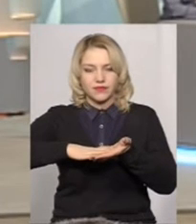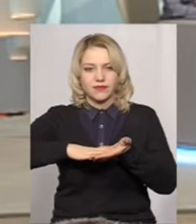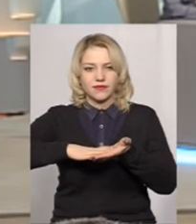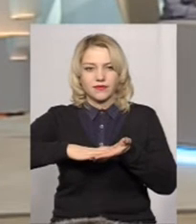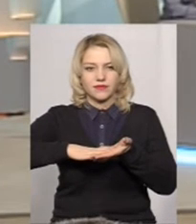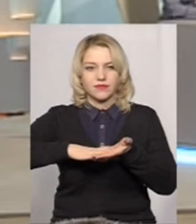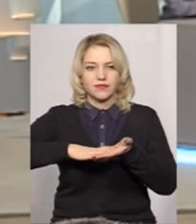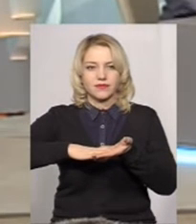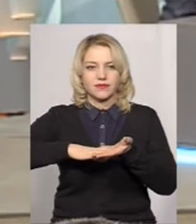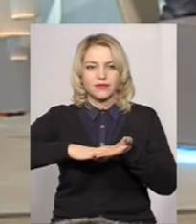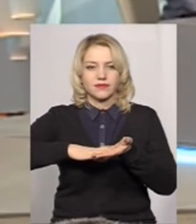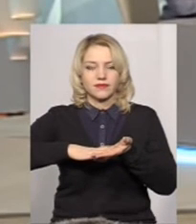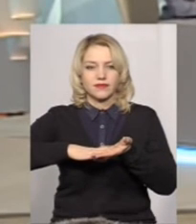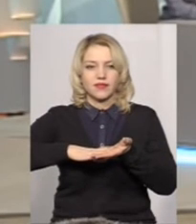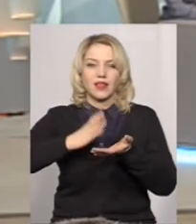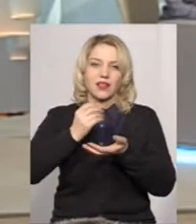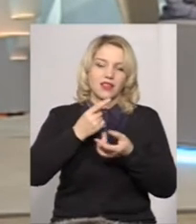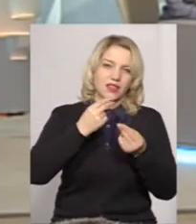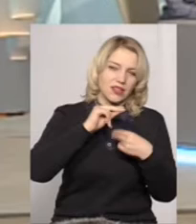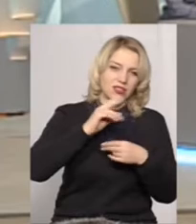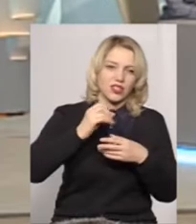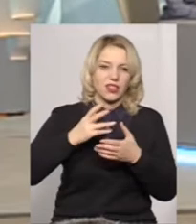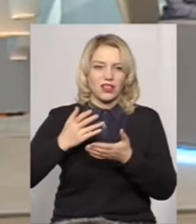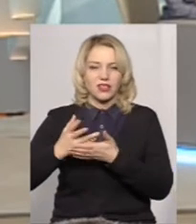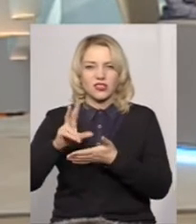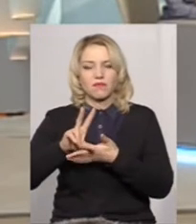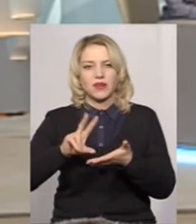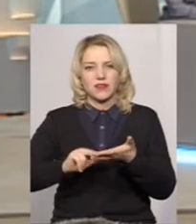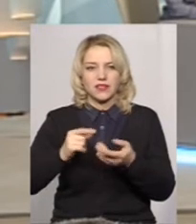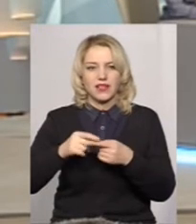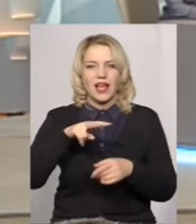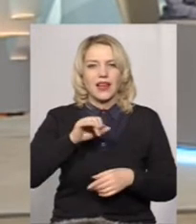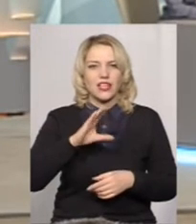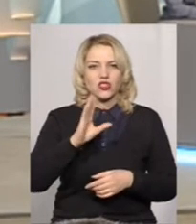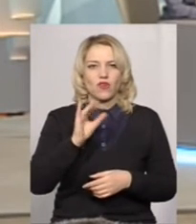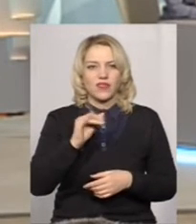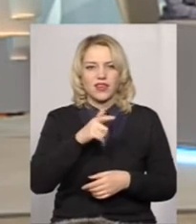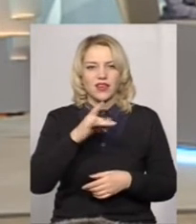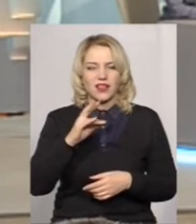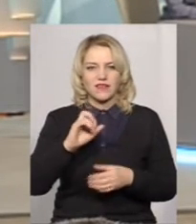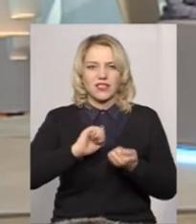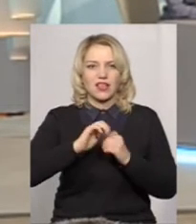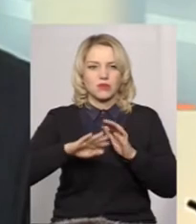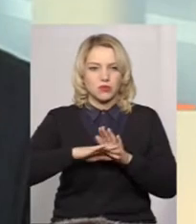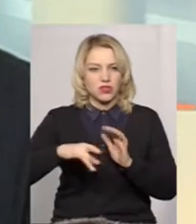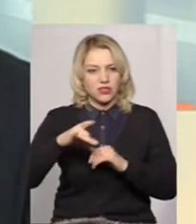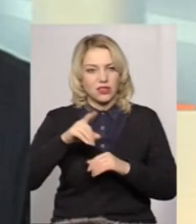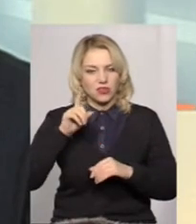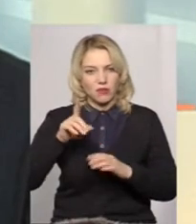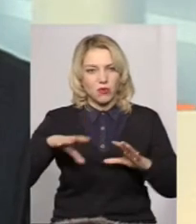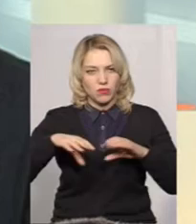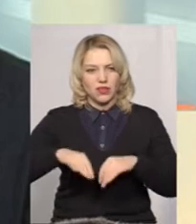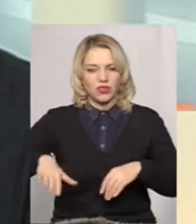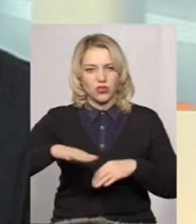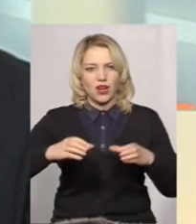тут так важко сказати. Є, де краще, є, де гірше. Ну, як приклад, от, приводилися лісові гриниці. Я би хотів привезти от Кам'янець-Подійський район, об